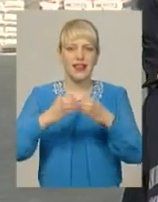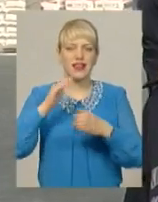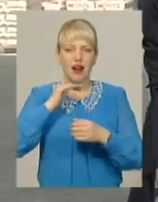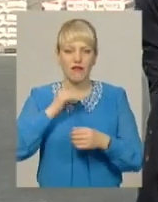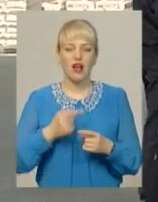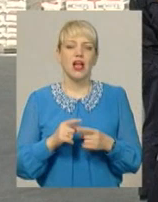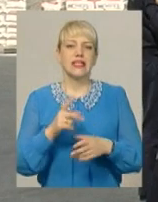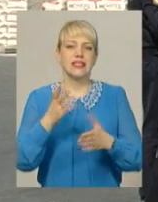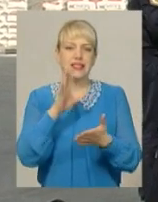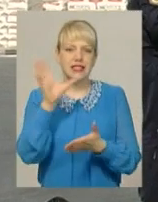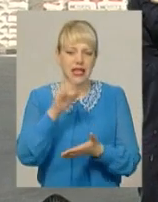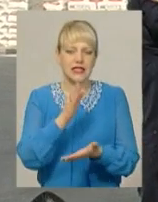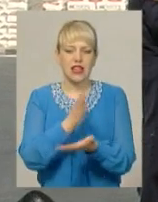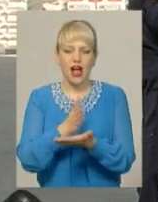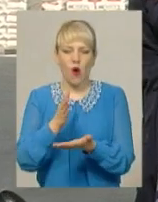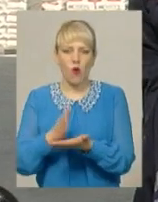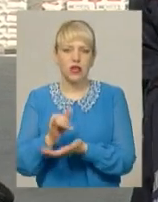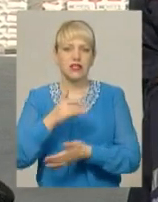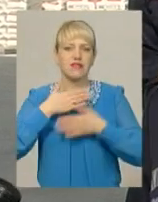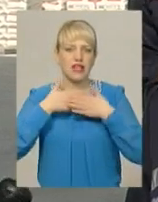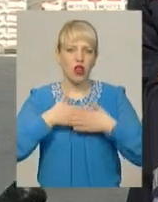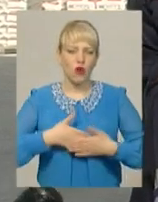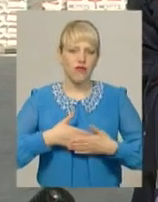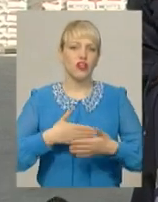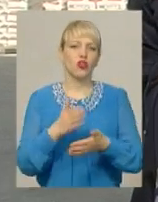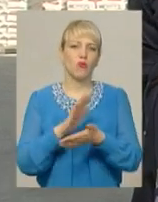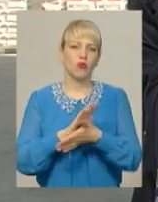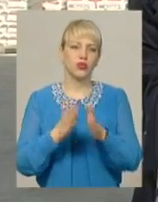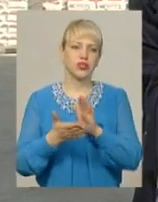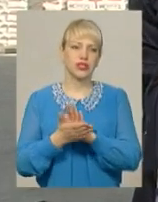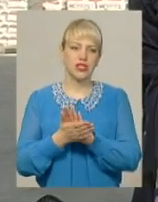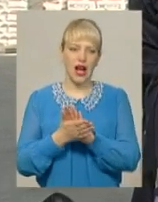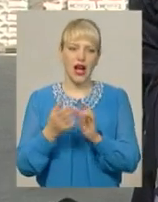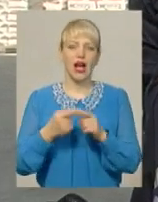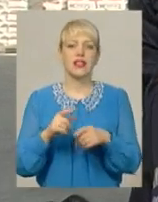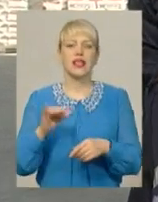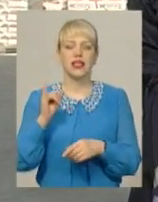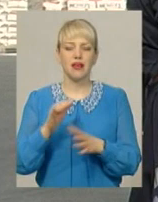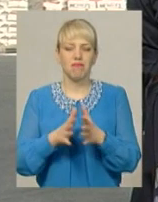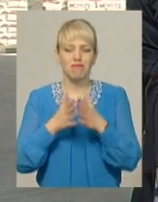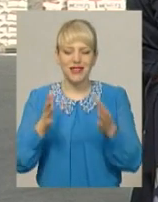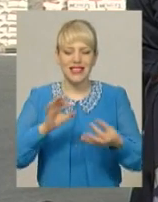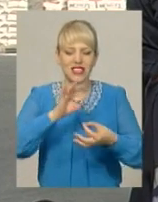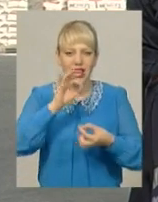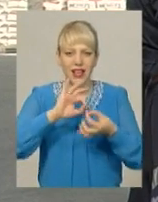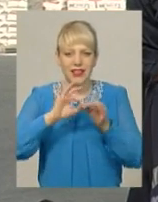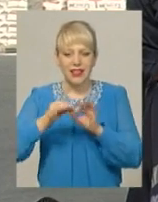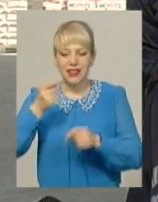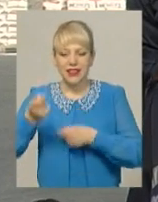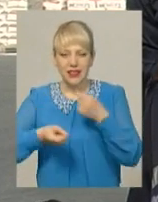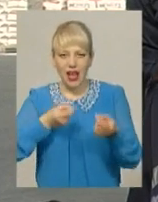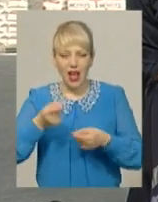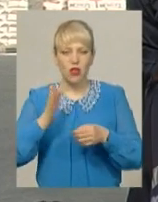задовільному стані. Більш детальніша перевірка об'єкта, згідно графіка, буде проведена в цьому уроці.